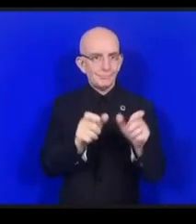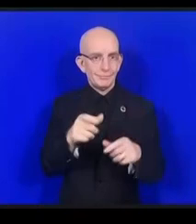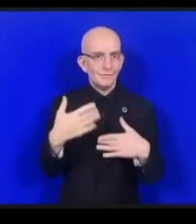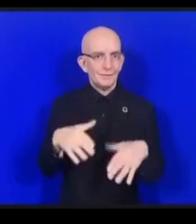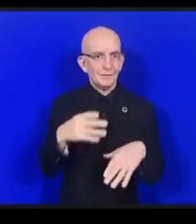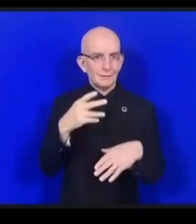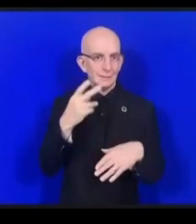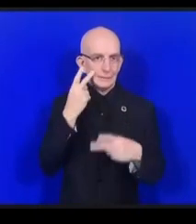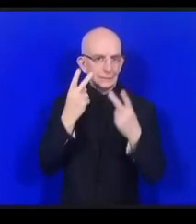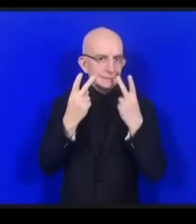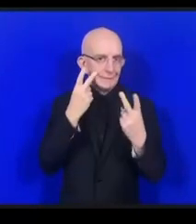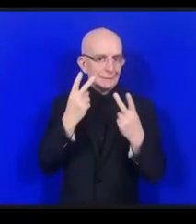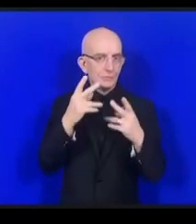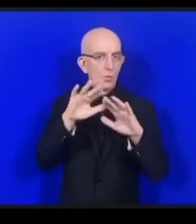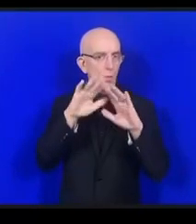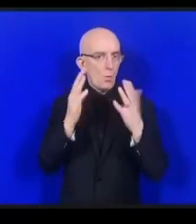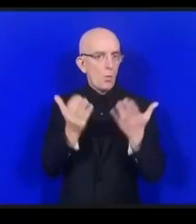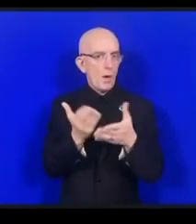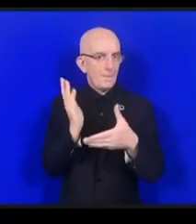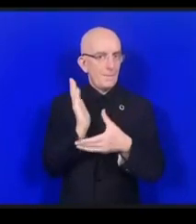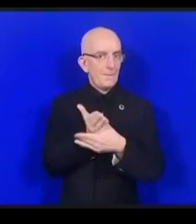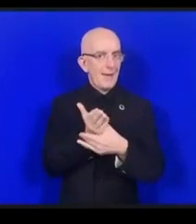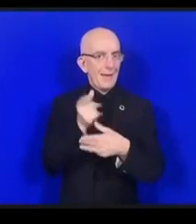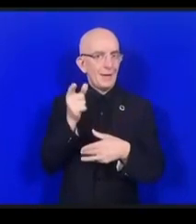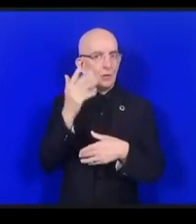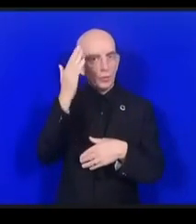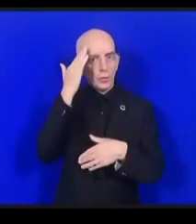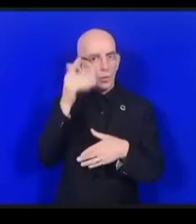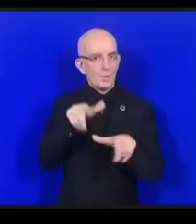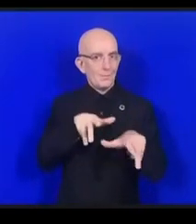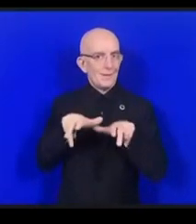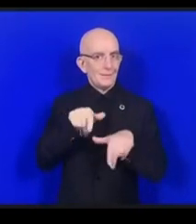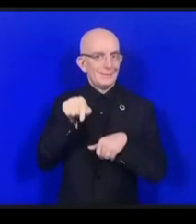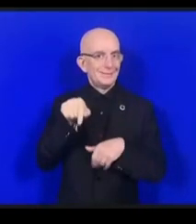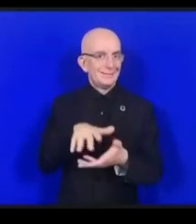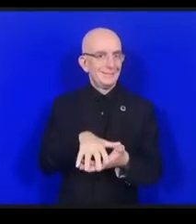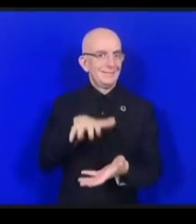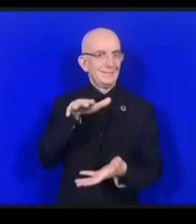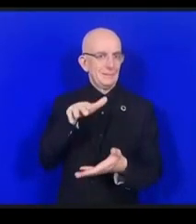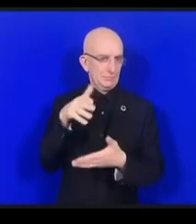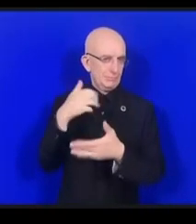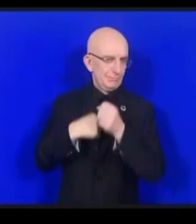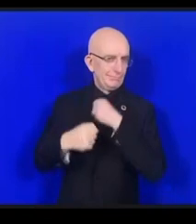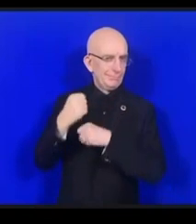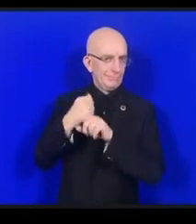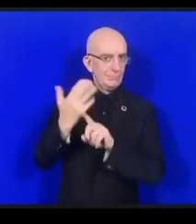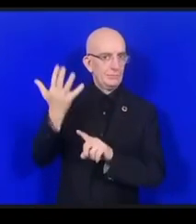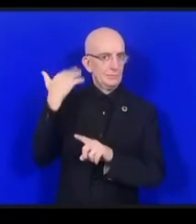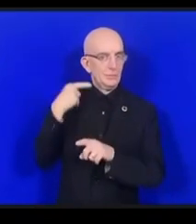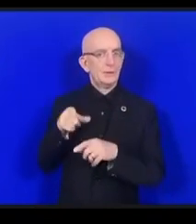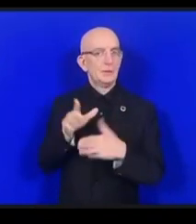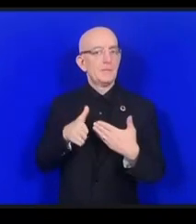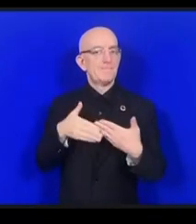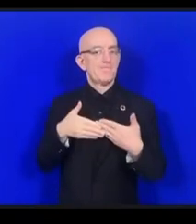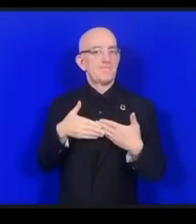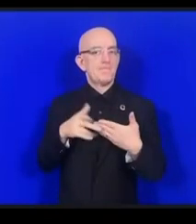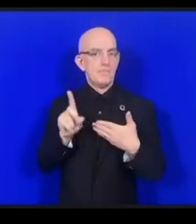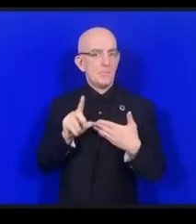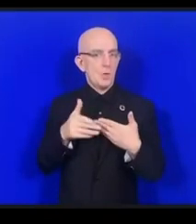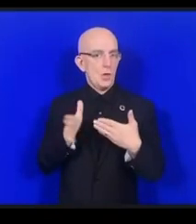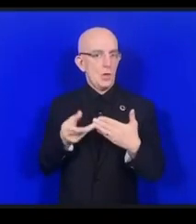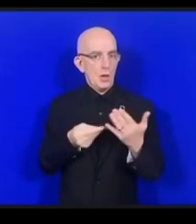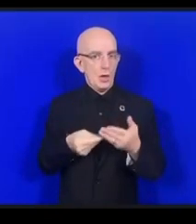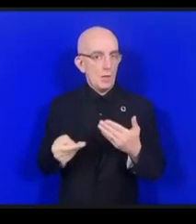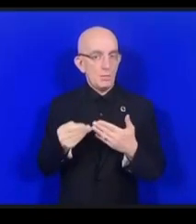savoir de la Banque mondiale. Ce n'était pas en source ouverte. Beaucoup de ces choses ont maintenant disparu.